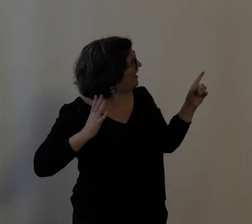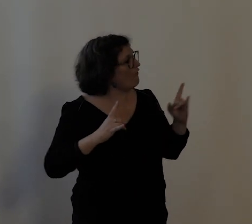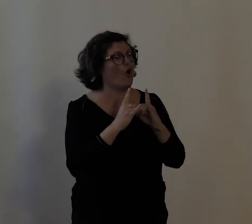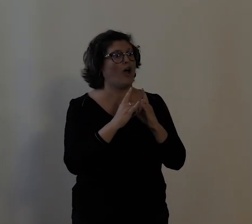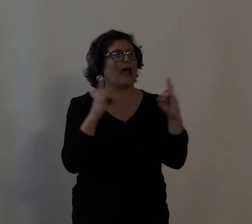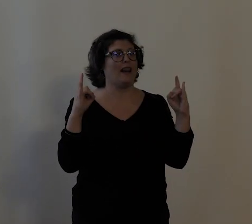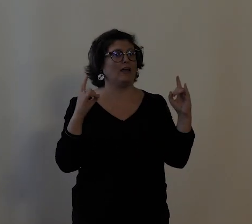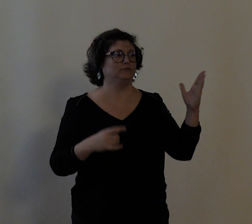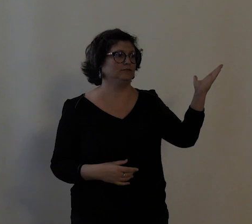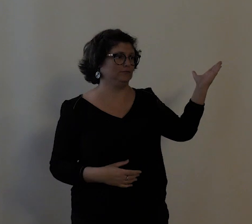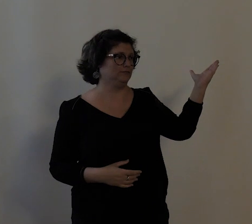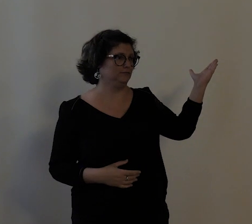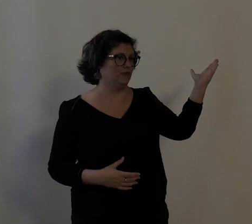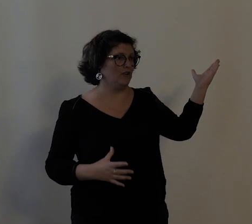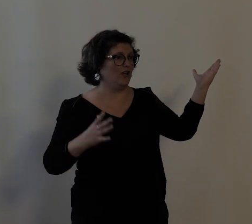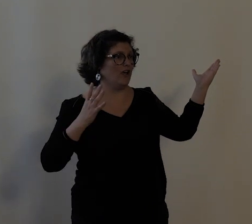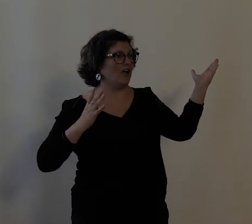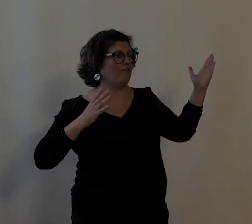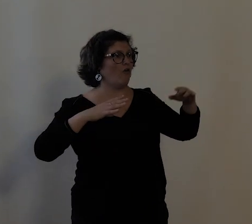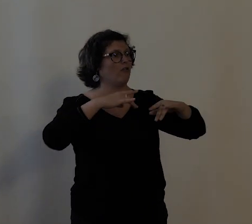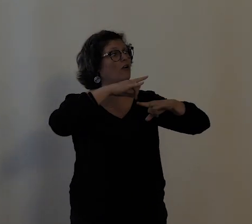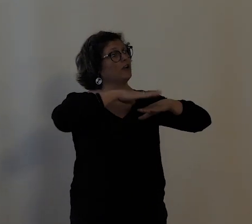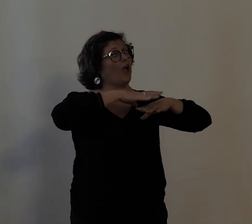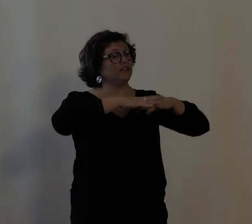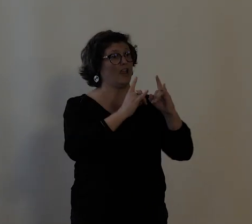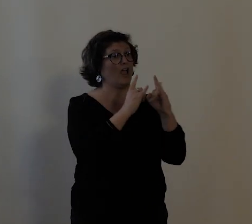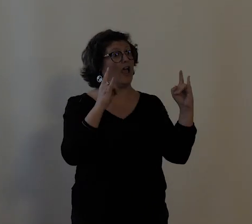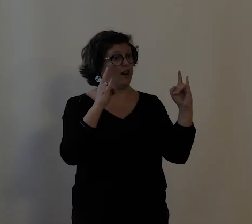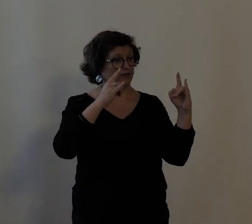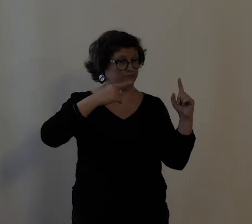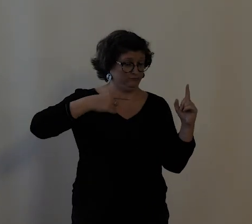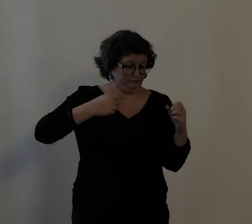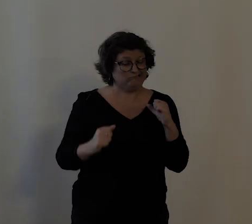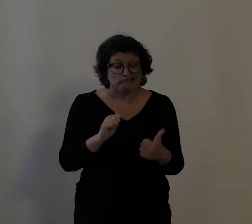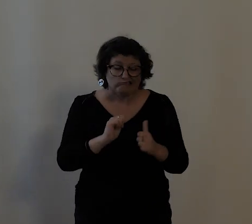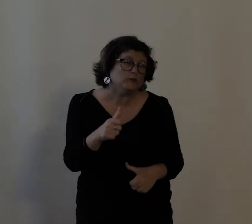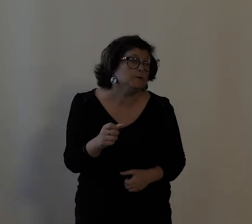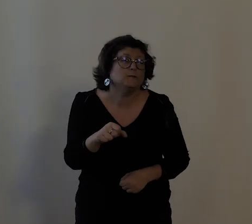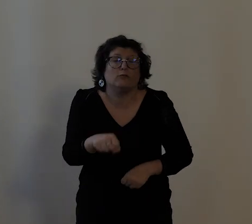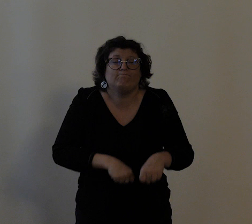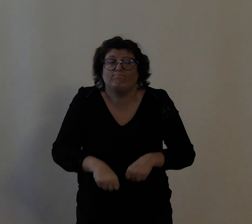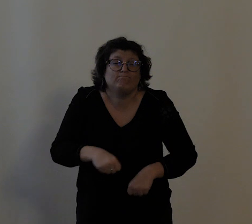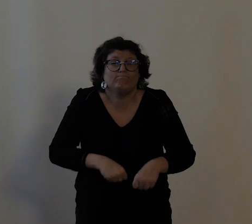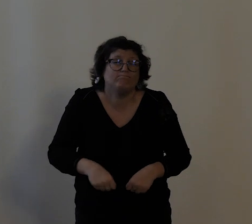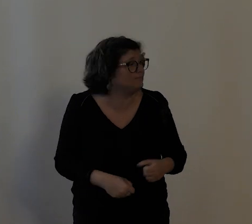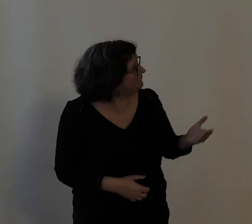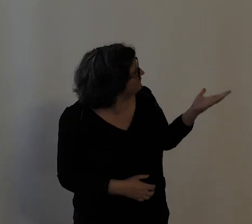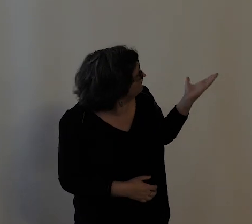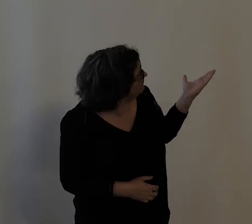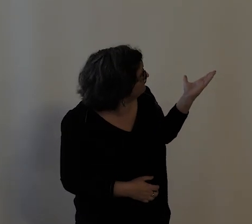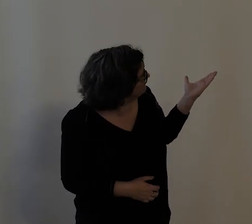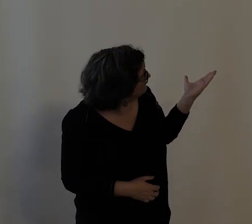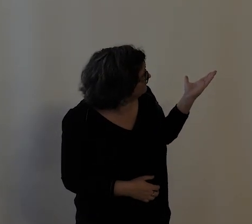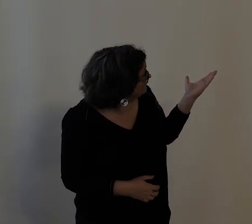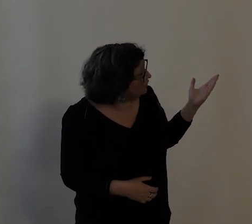course cycliste du quartier des Halles, là, en 1949, et qui montre qu'effectivement, la ville de Tours s'est toujours